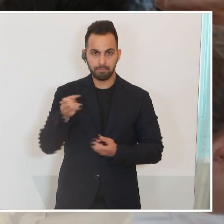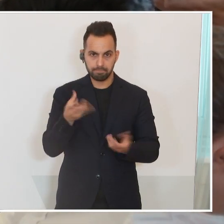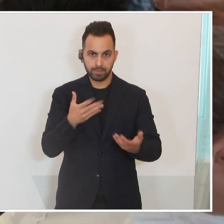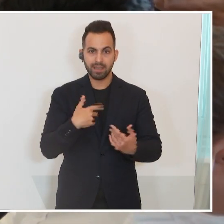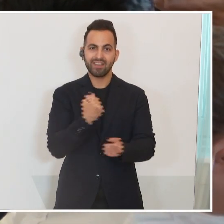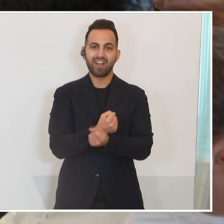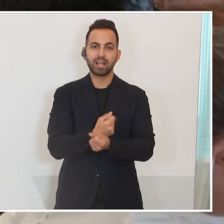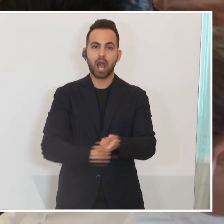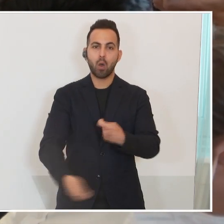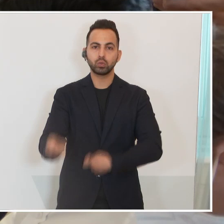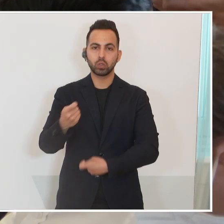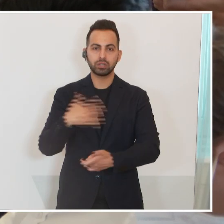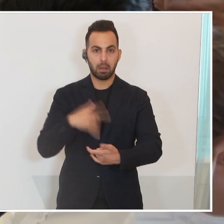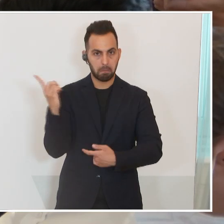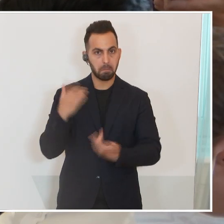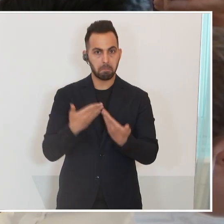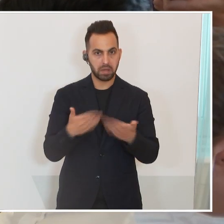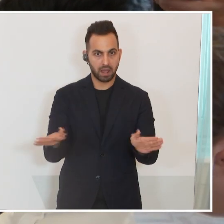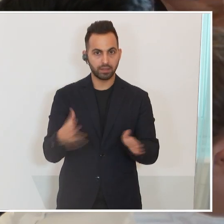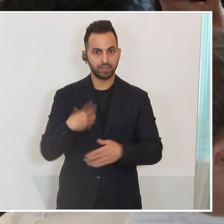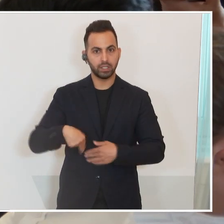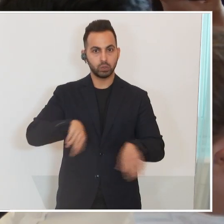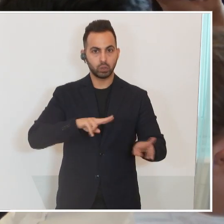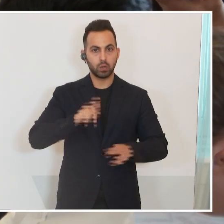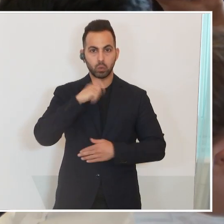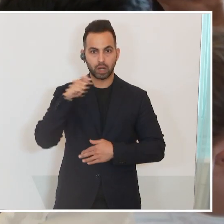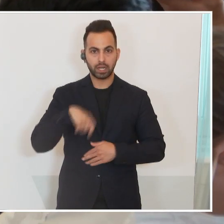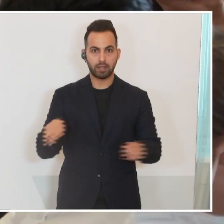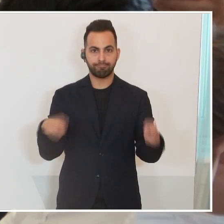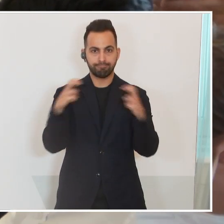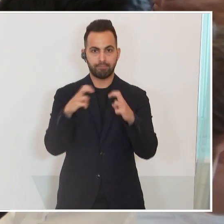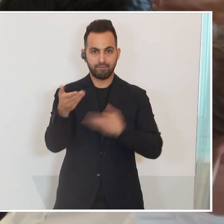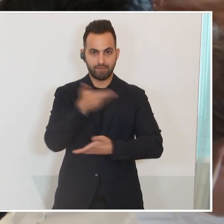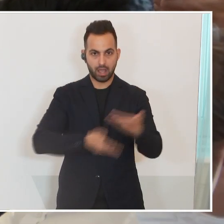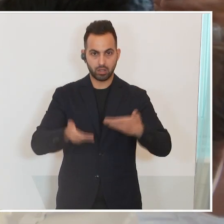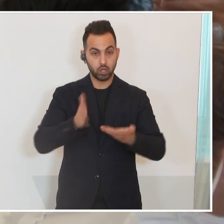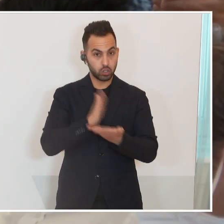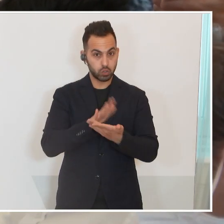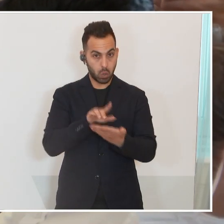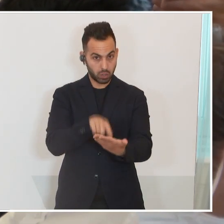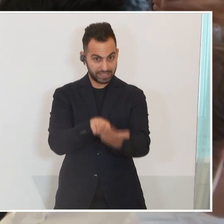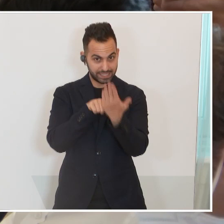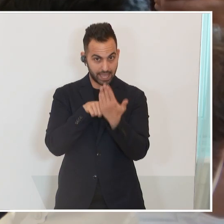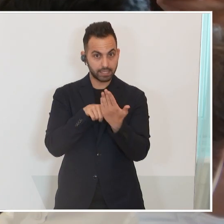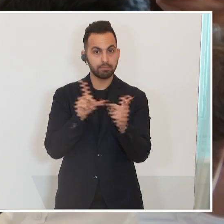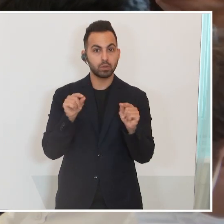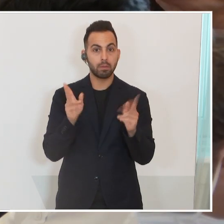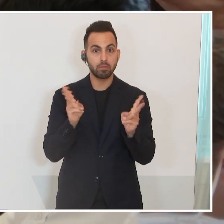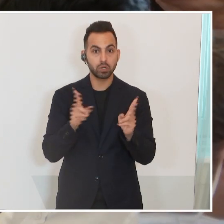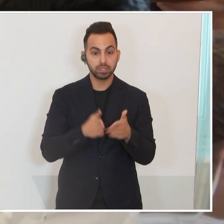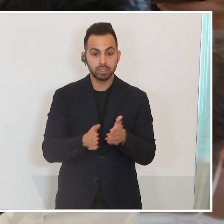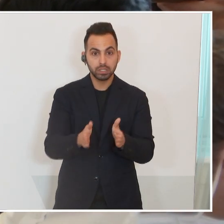Gefangenenaustausch bereit wäre, wieder mit der Ukraine zu verhandeln. Ist das schon ein Anzeichen dafür, dass es vielleicht in Richtung